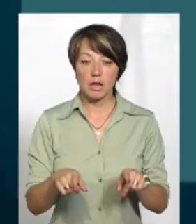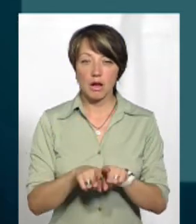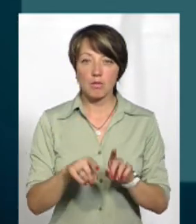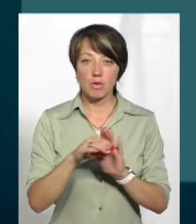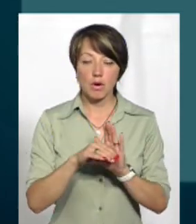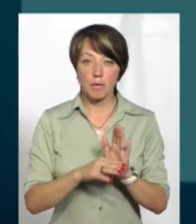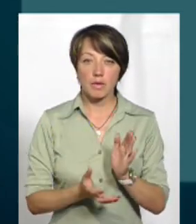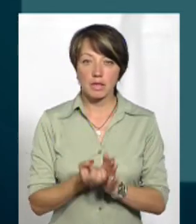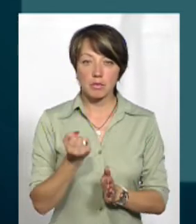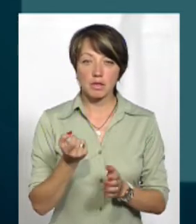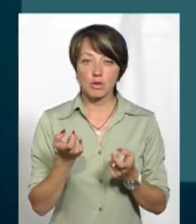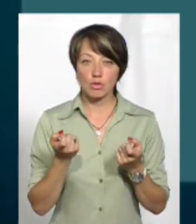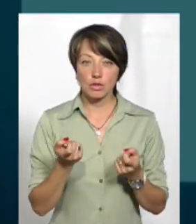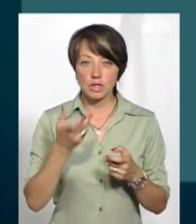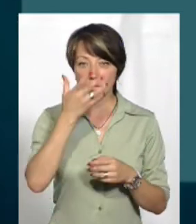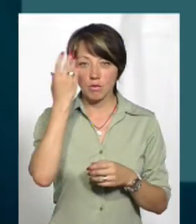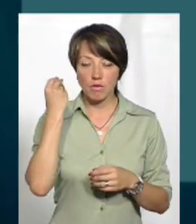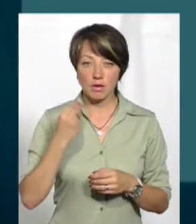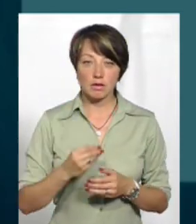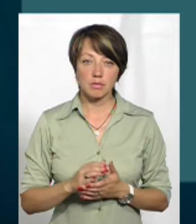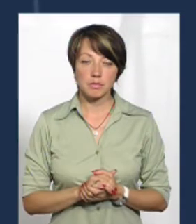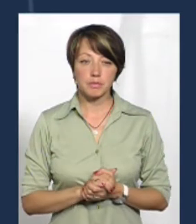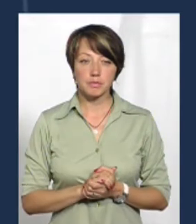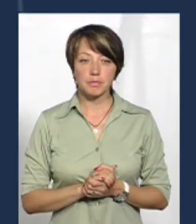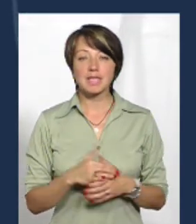програма підтримки, трошечки слабовата, на мій погляд.